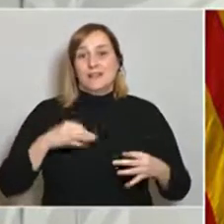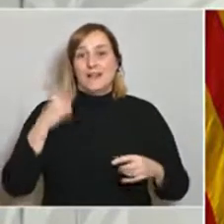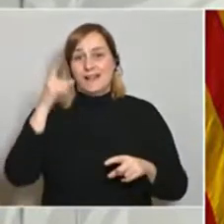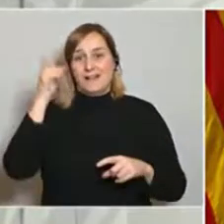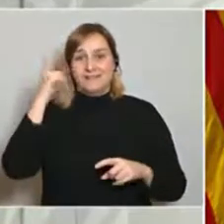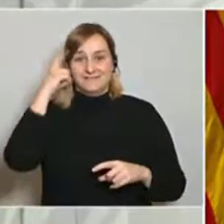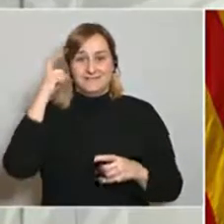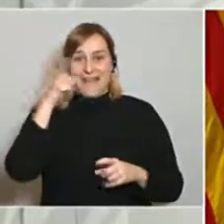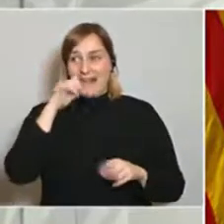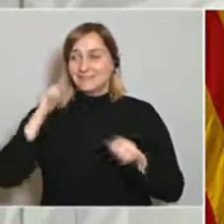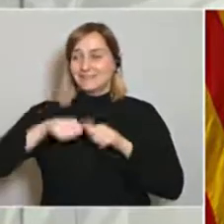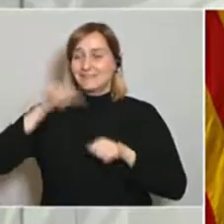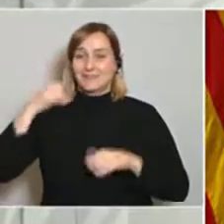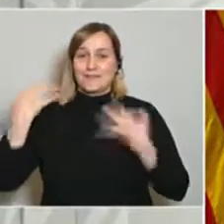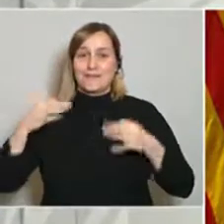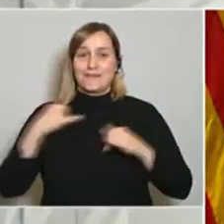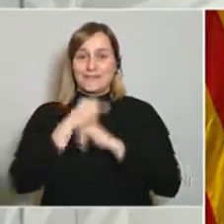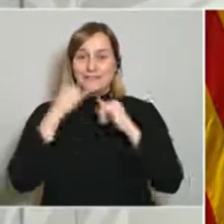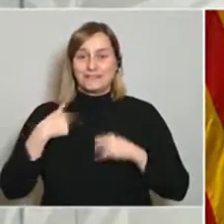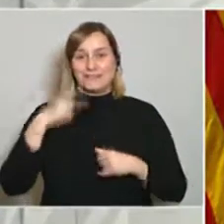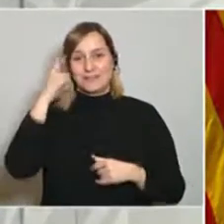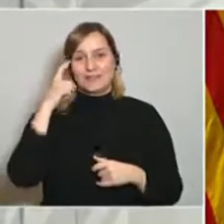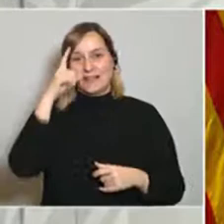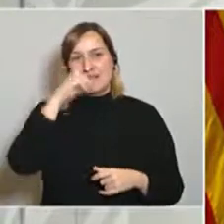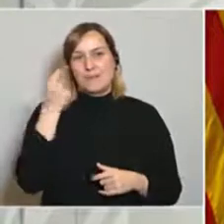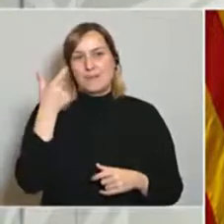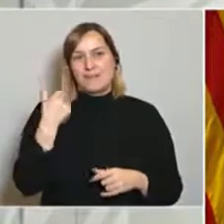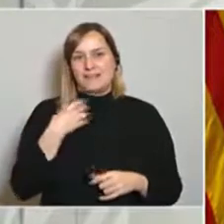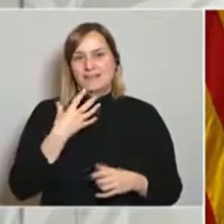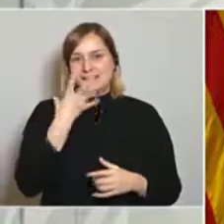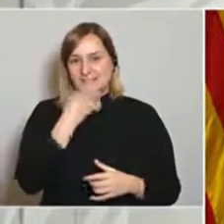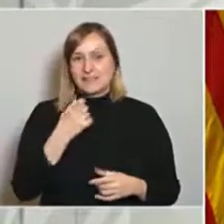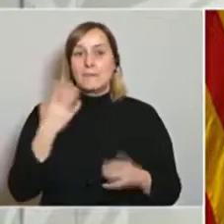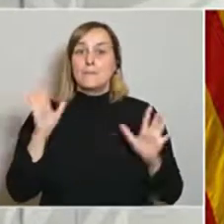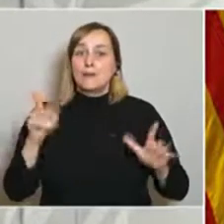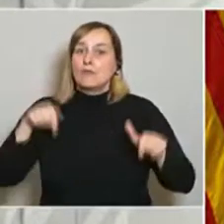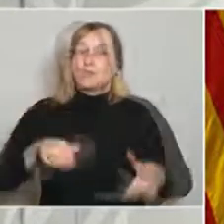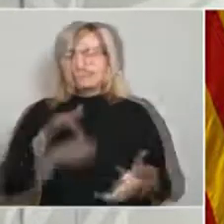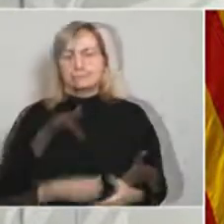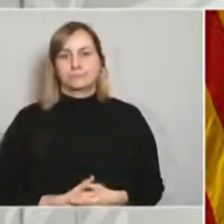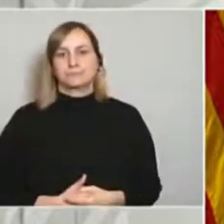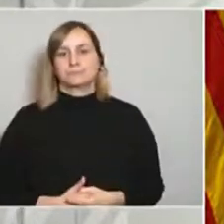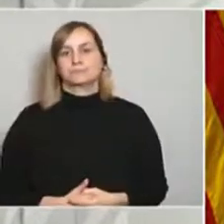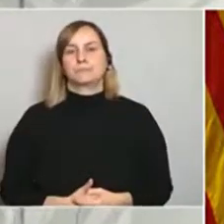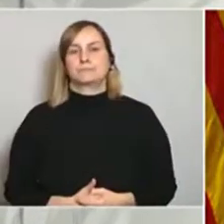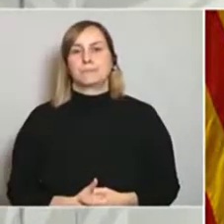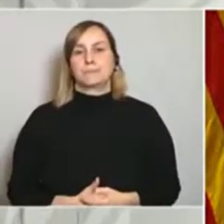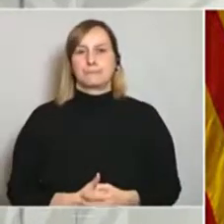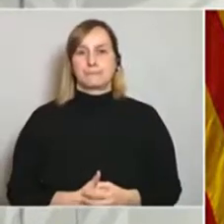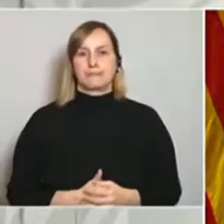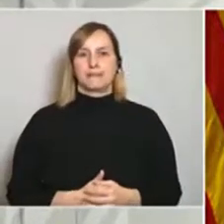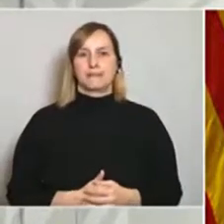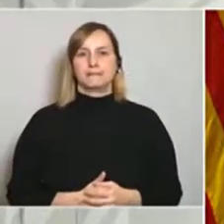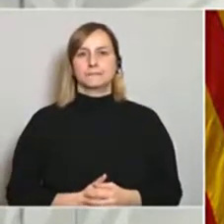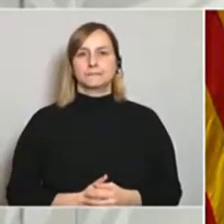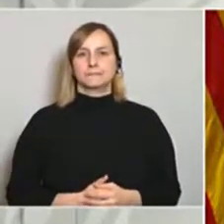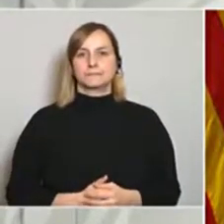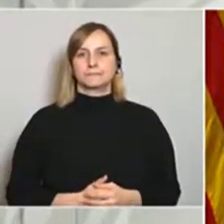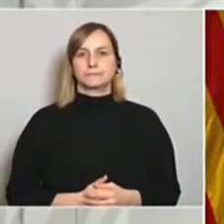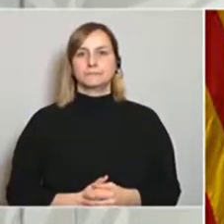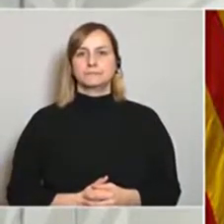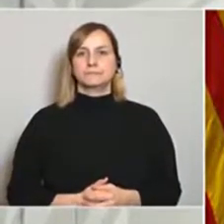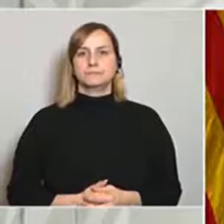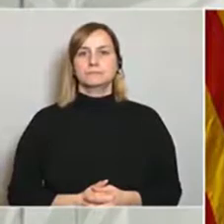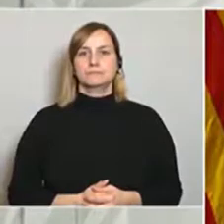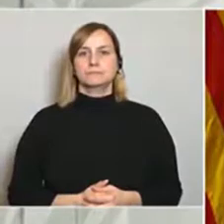l'hem de recordar que també l'estem vivint amb molta solidaritat, com sempre hem fet a les diades de Sant Jordi. Molt bé, doncs